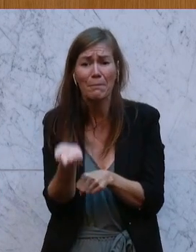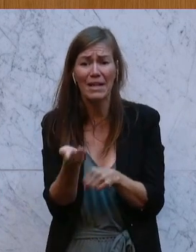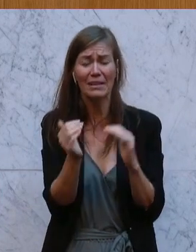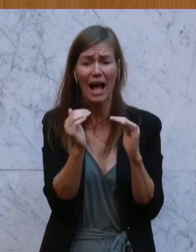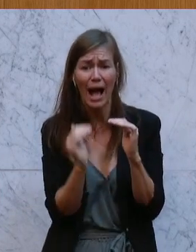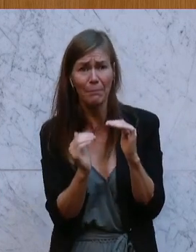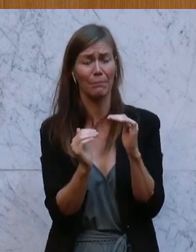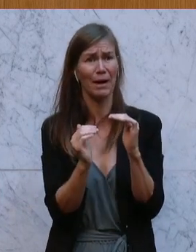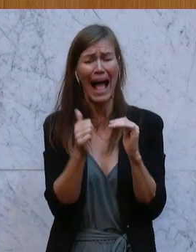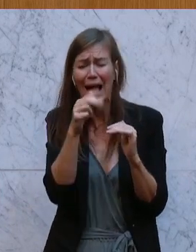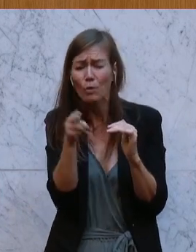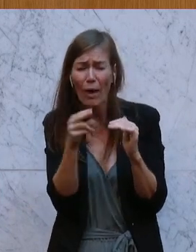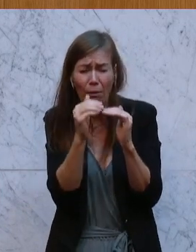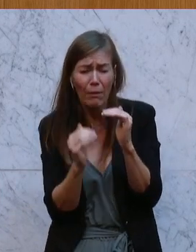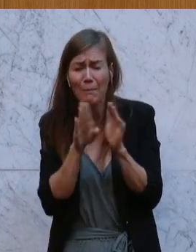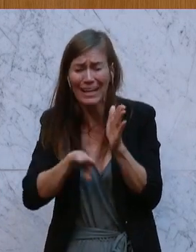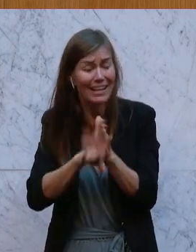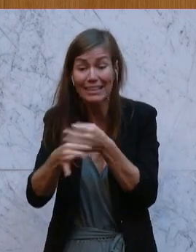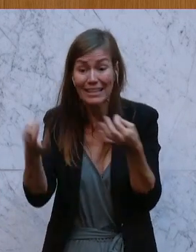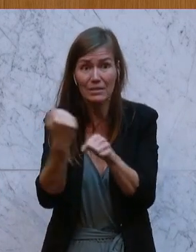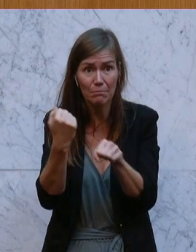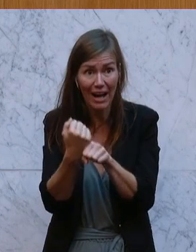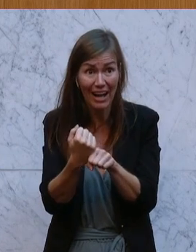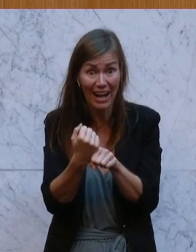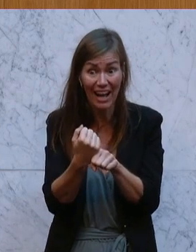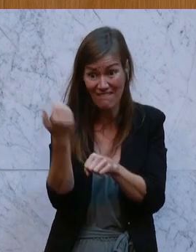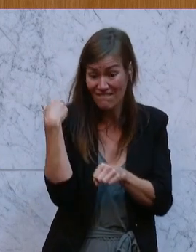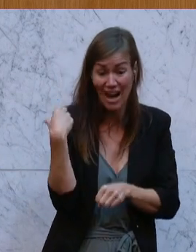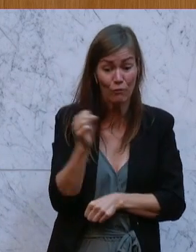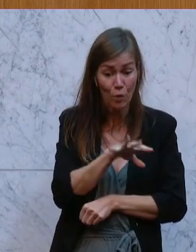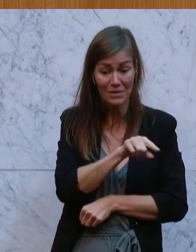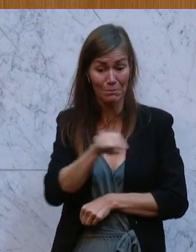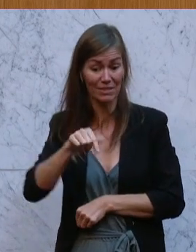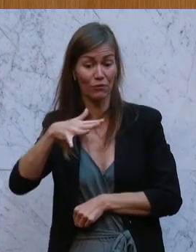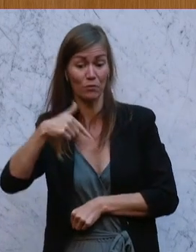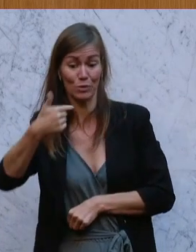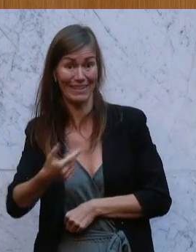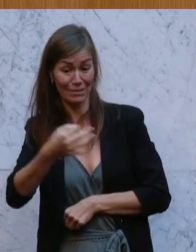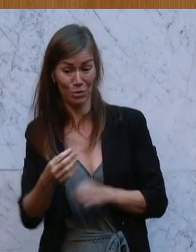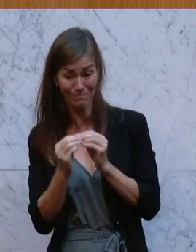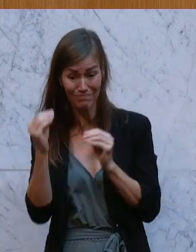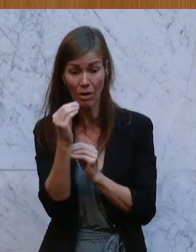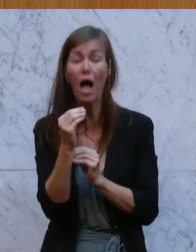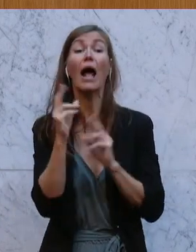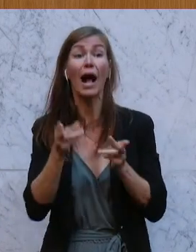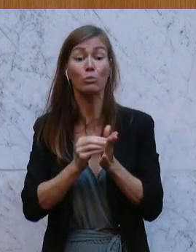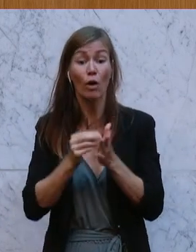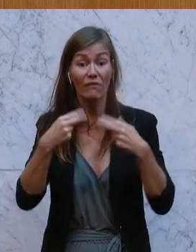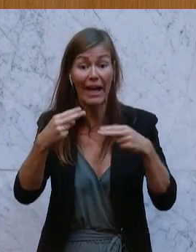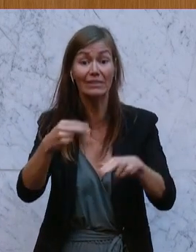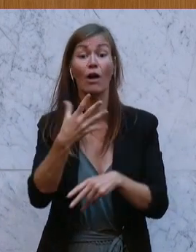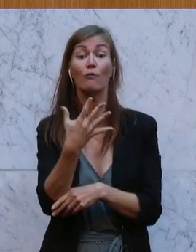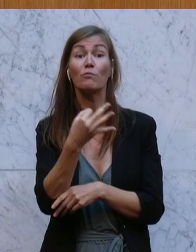um einen Euro billiger werden. Nein, Sie sagen, Sie dürfen nach wie vor jedes Jahr um 5 Prozent steigen. Das ist